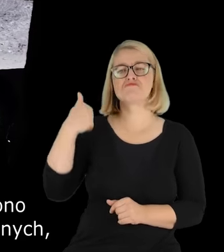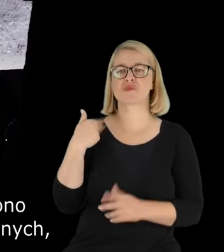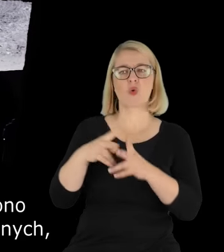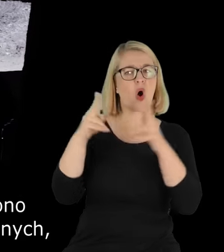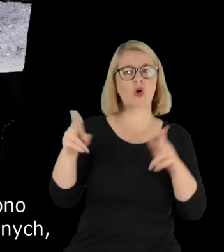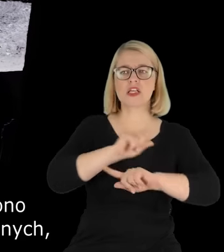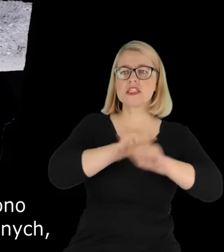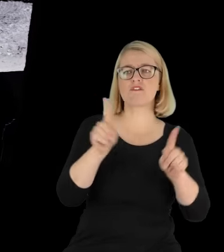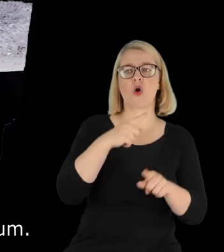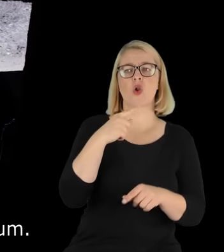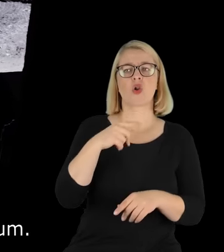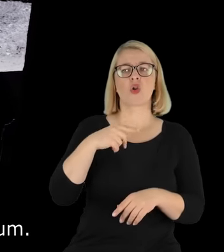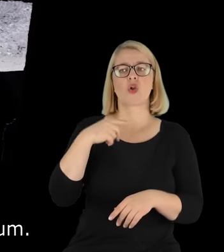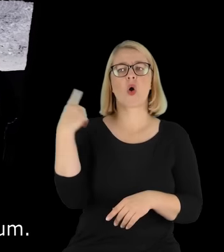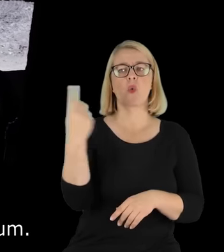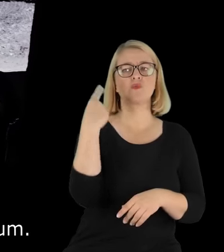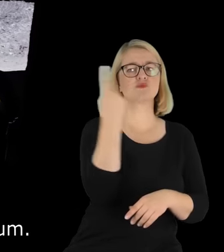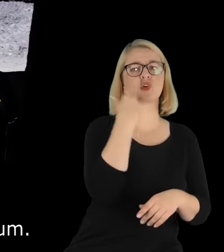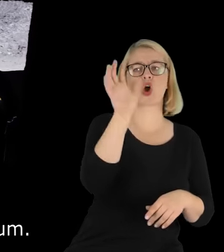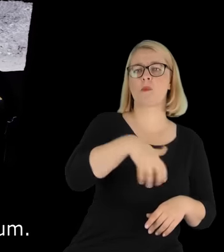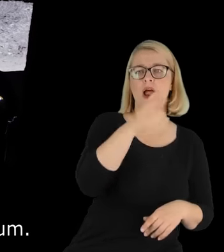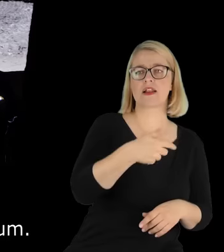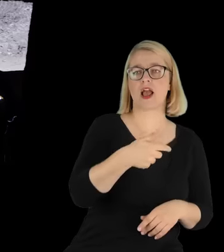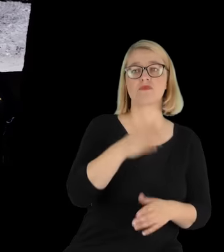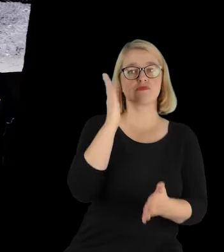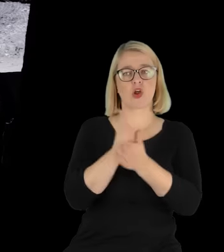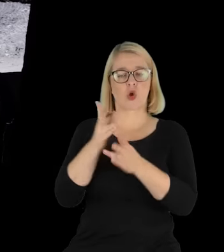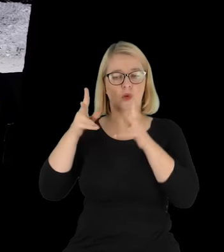po wyrobiskach kopalnianych, w których nie znajdowało się muzeum.